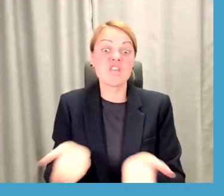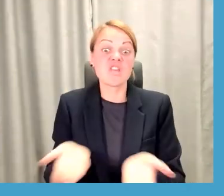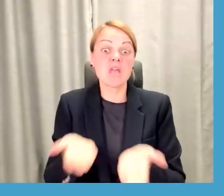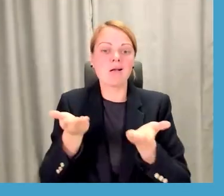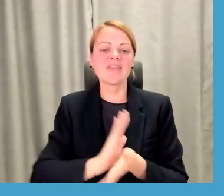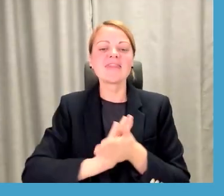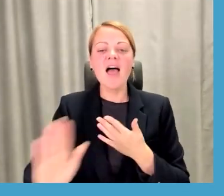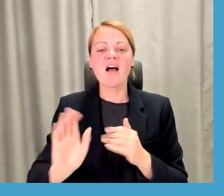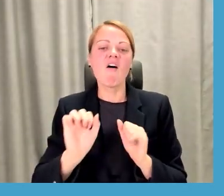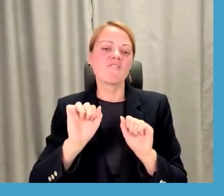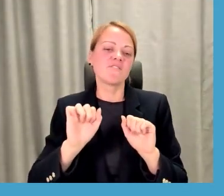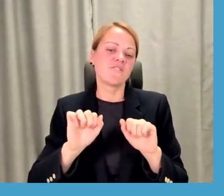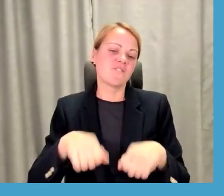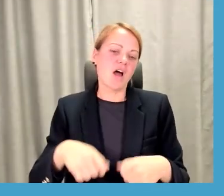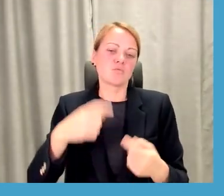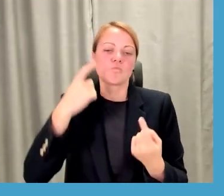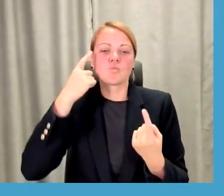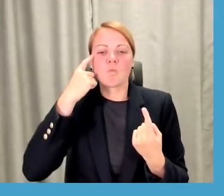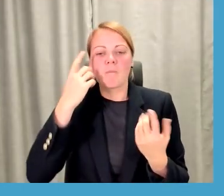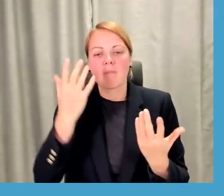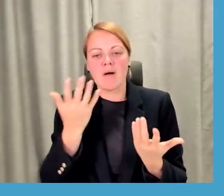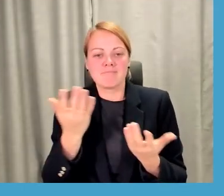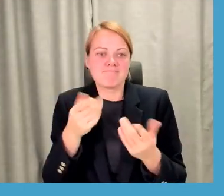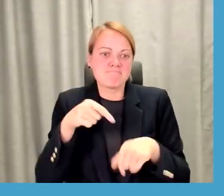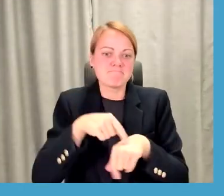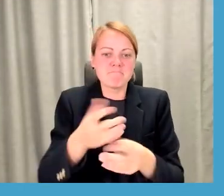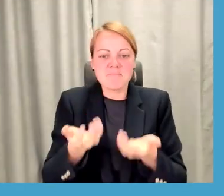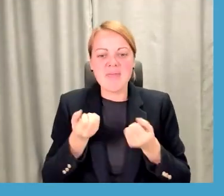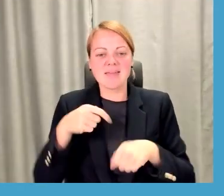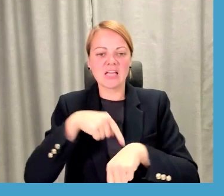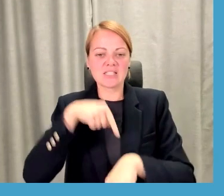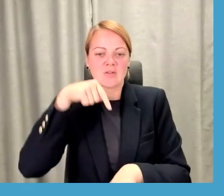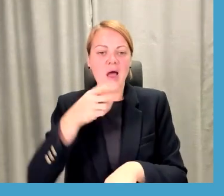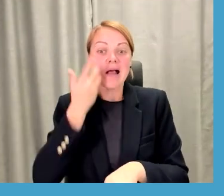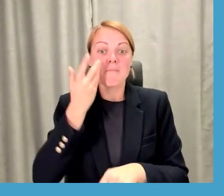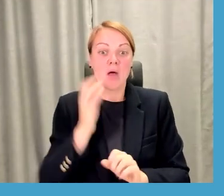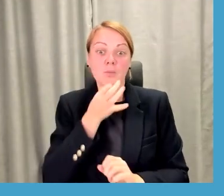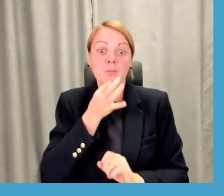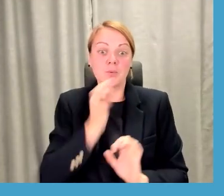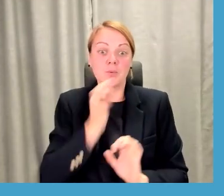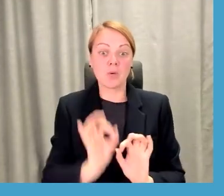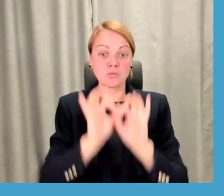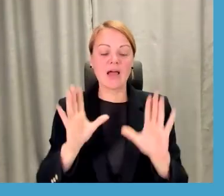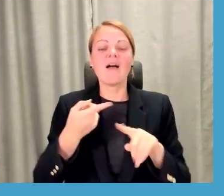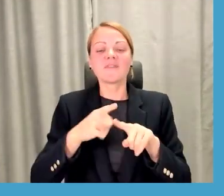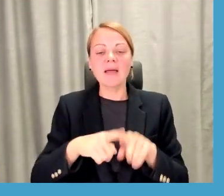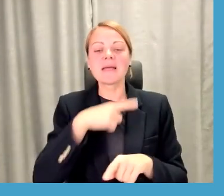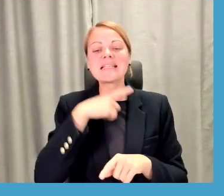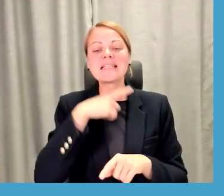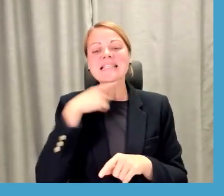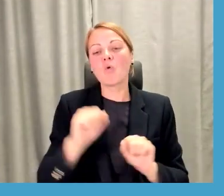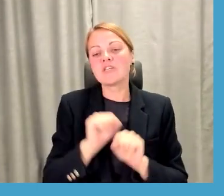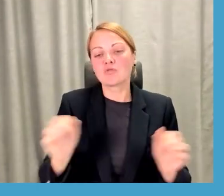varētu pieņemt, jā, tāpēc sajūtu līmenī, kamēr neesim to uzsākuši. Tāpēc es gribu ierosināt un